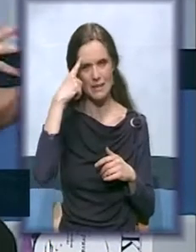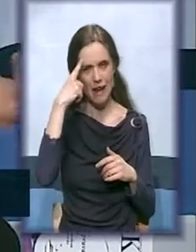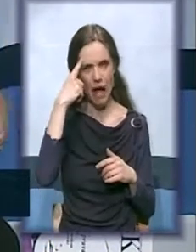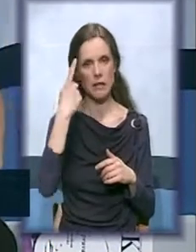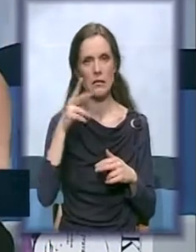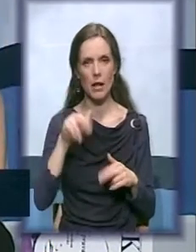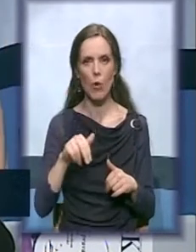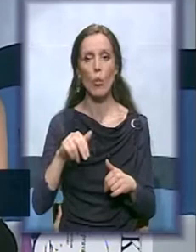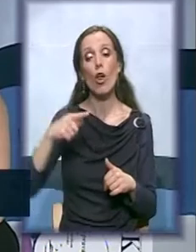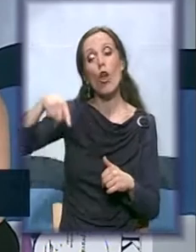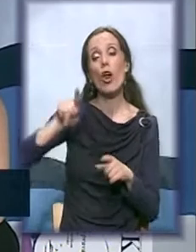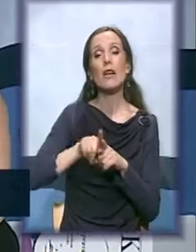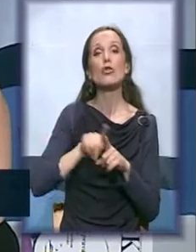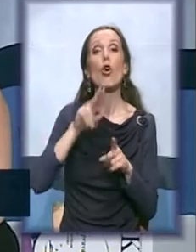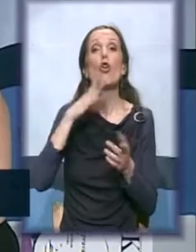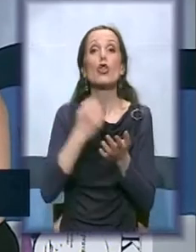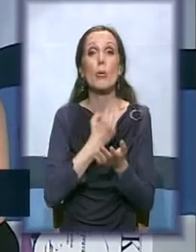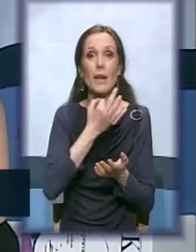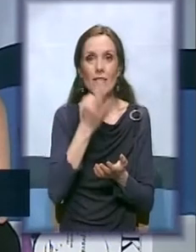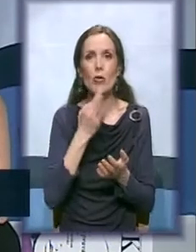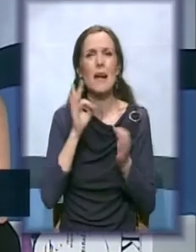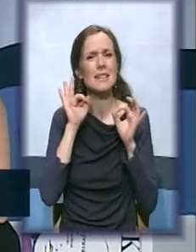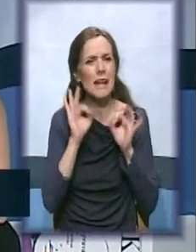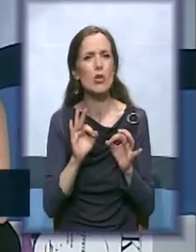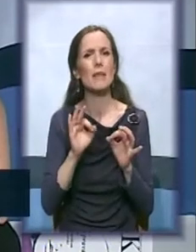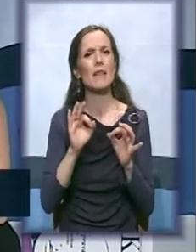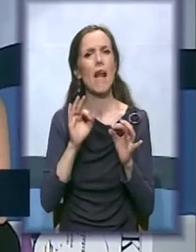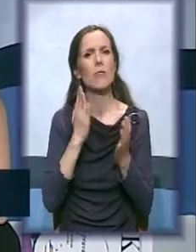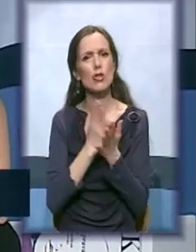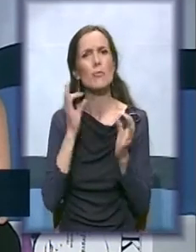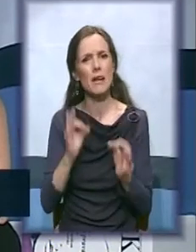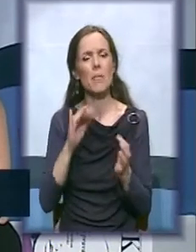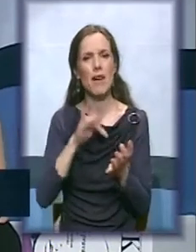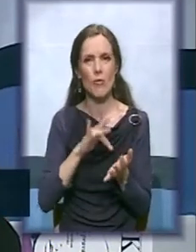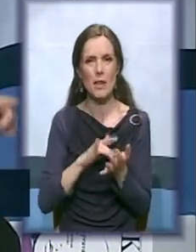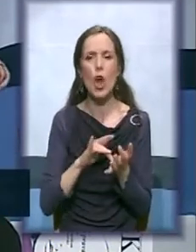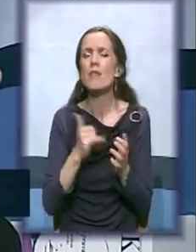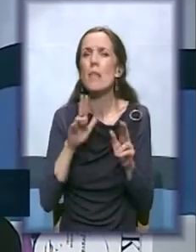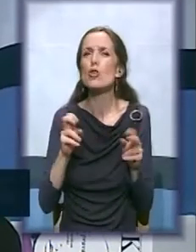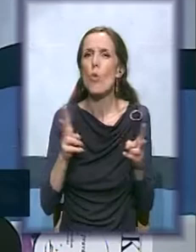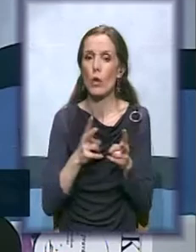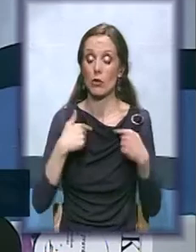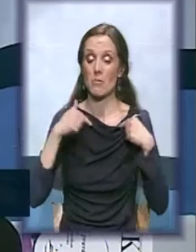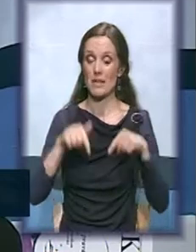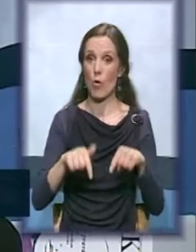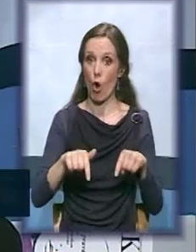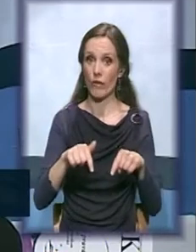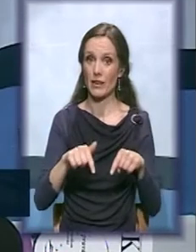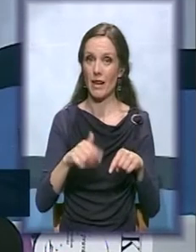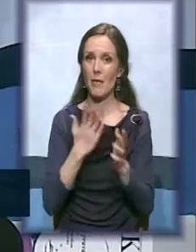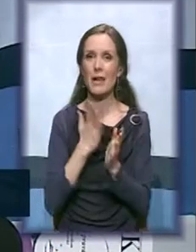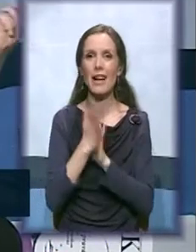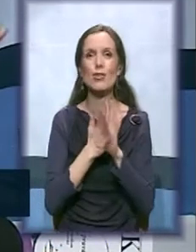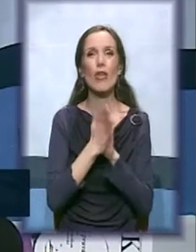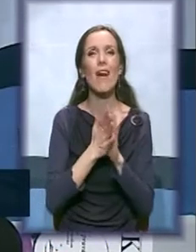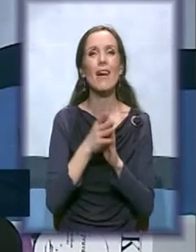koji će dobijati te informacije, da će biti tu, na pravom mestu i u tom momentu, da li možemo ukratko... Mi smo ovdje imali priliku da razgovaramo recimo i sa